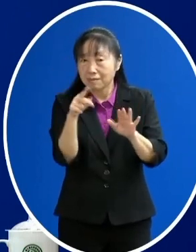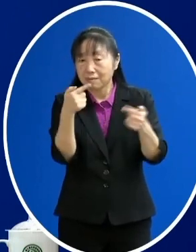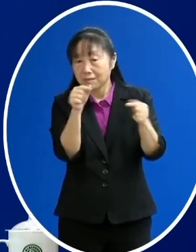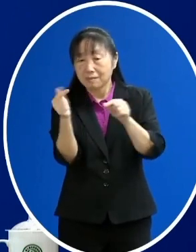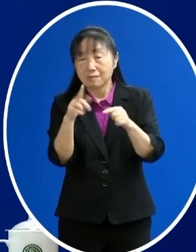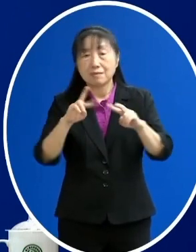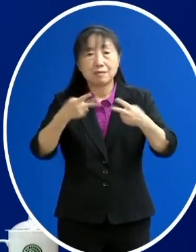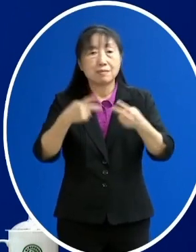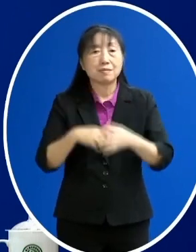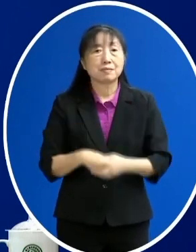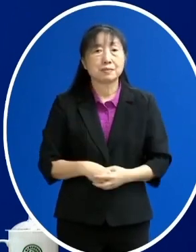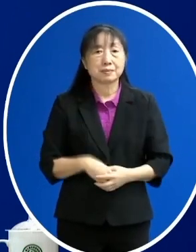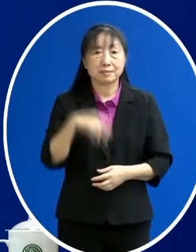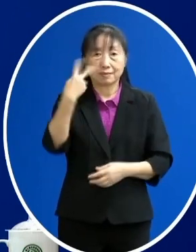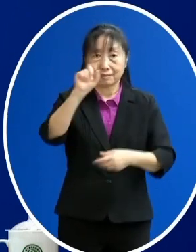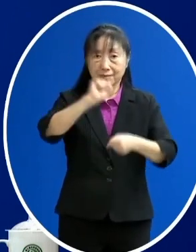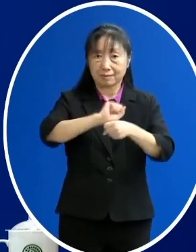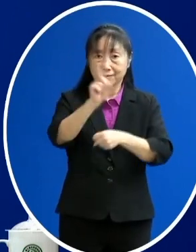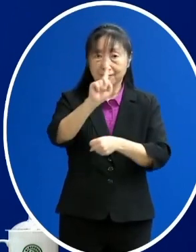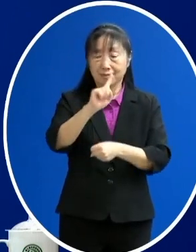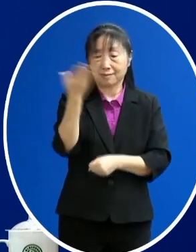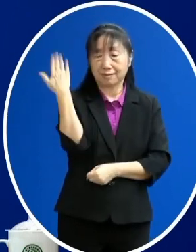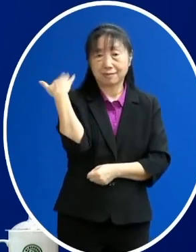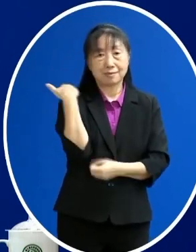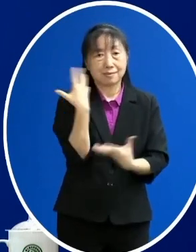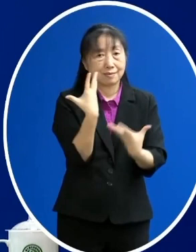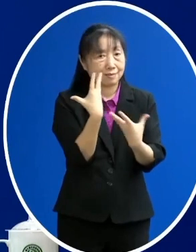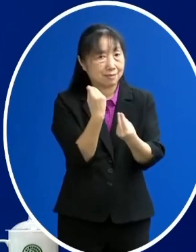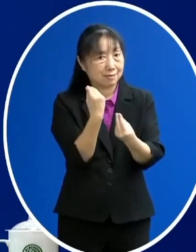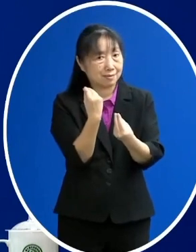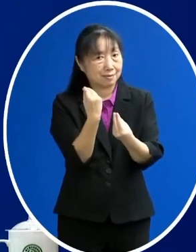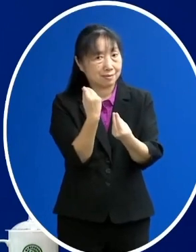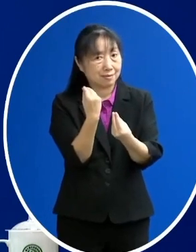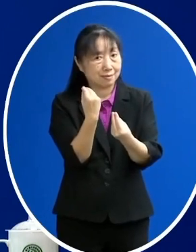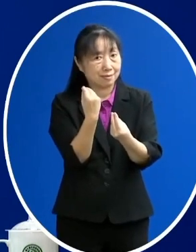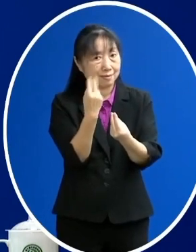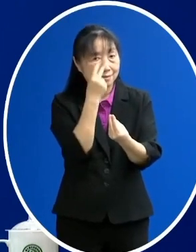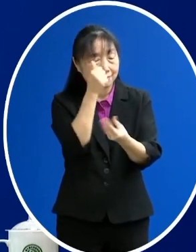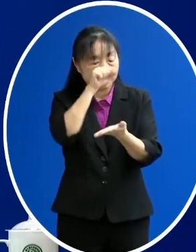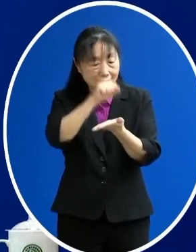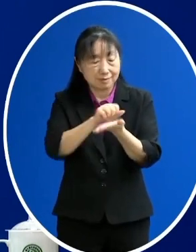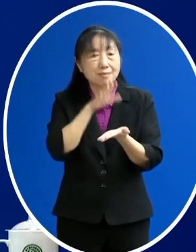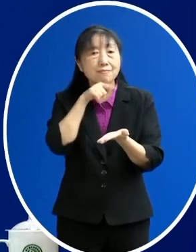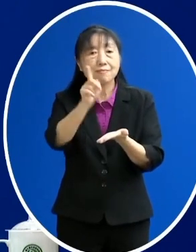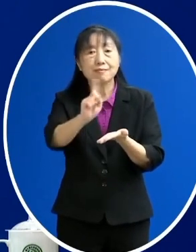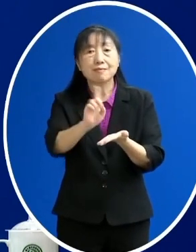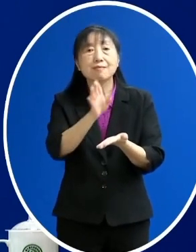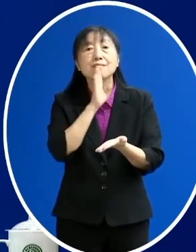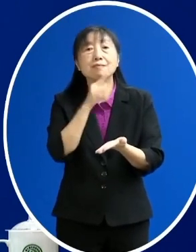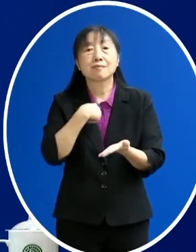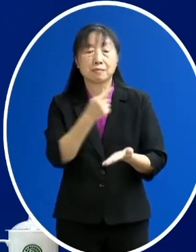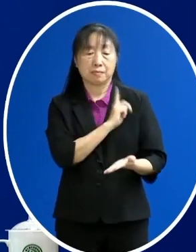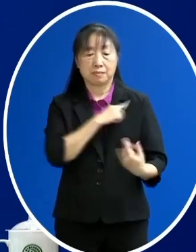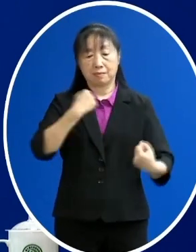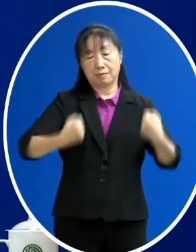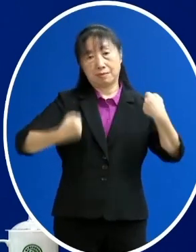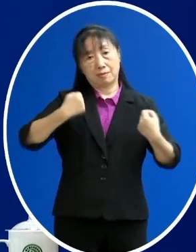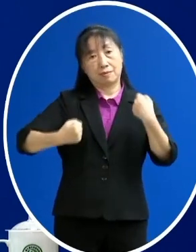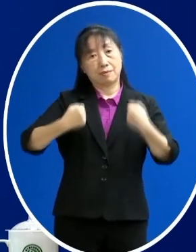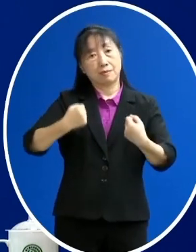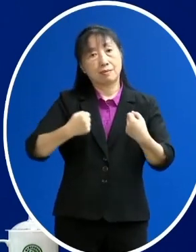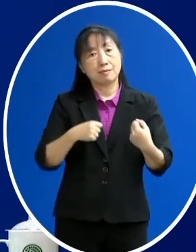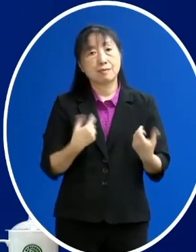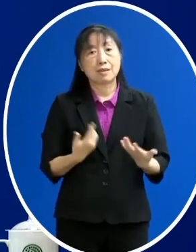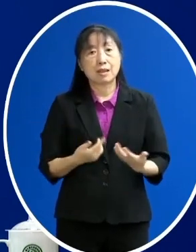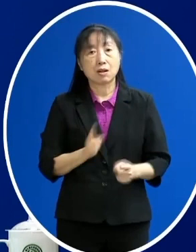那另外是增加了一個先前沒有特別列出來的情形就是自行開車如果自